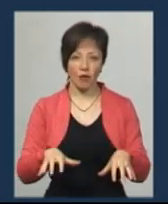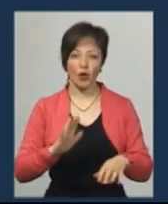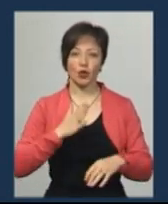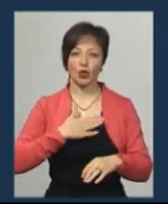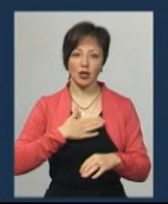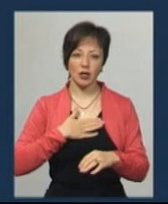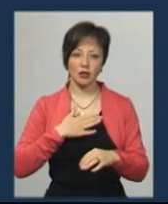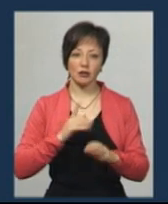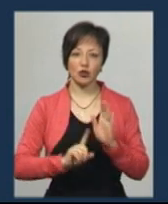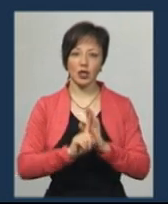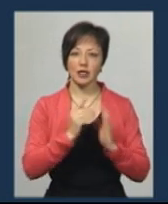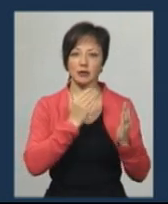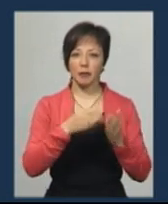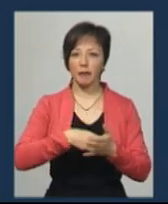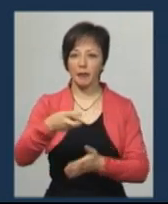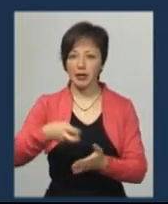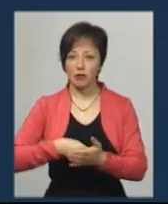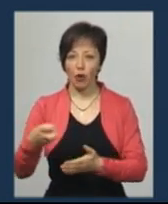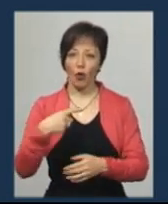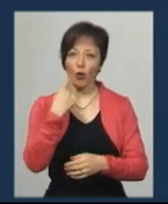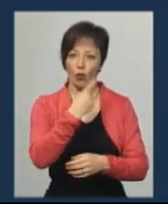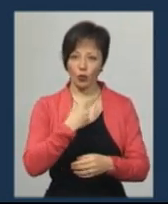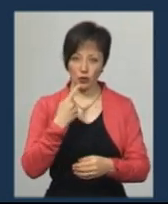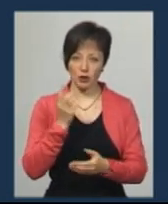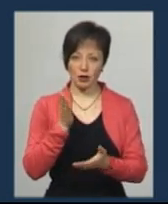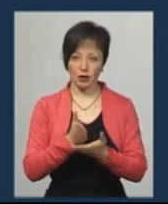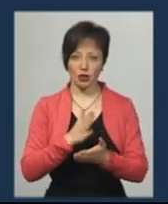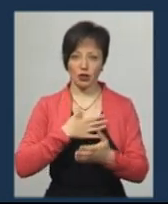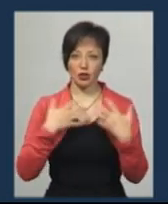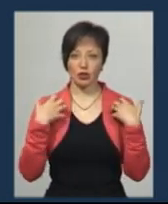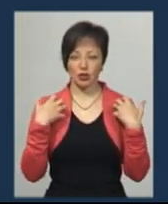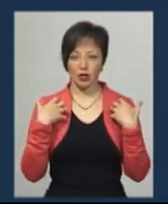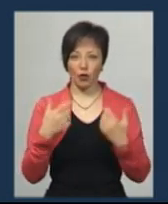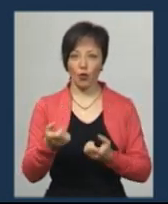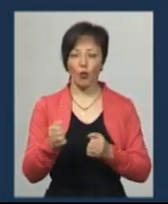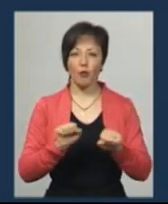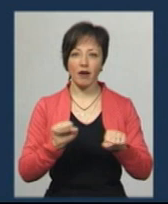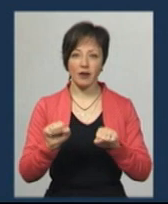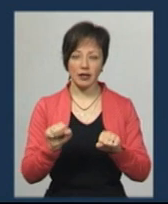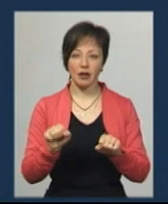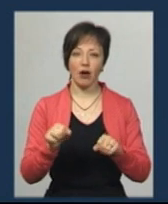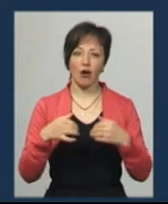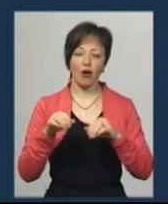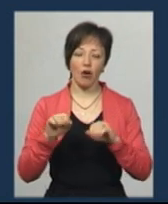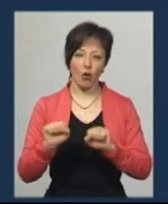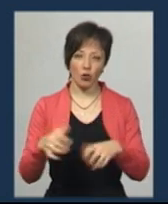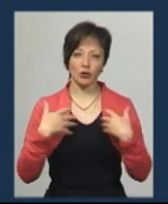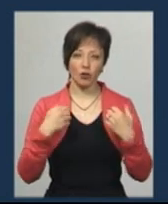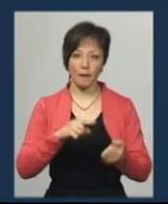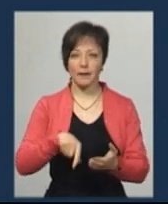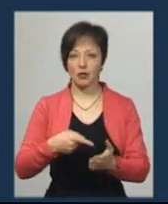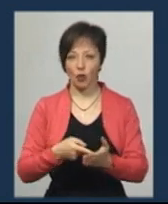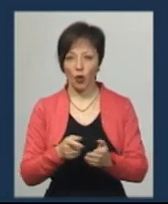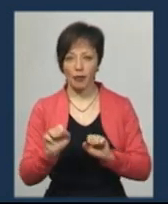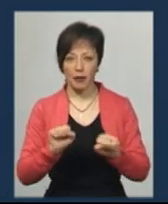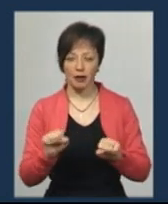спочатку ми звертались і письмово, і усно. Безпосередньо наше начальство, начальника управління департаменту обласного, до міського